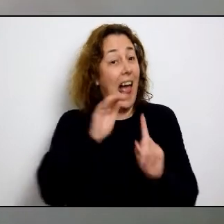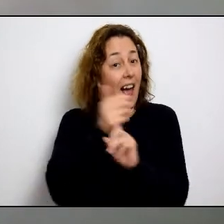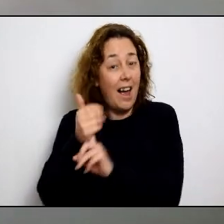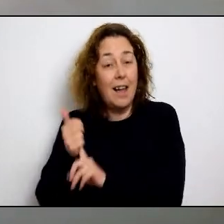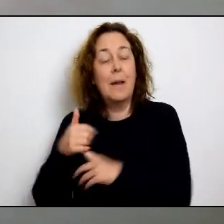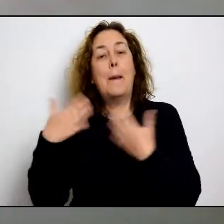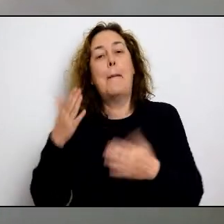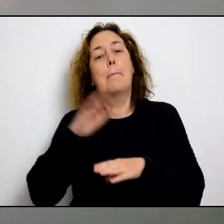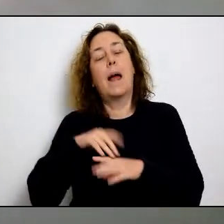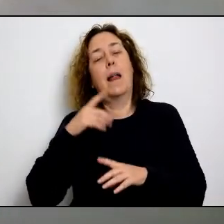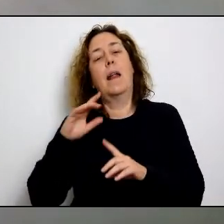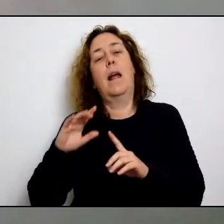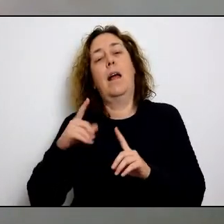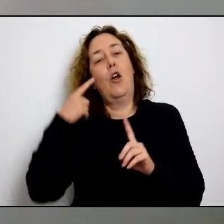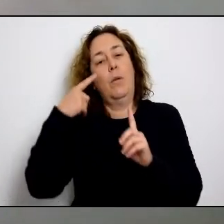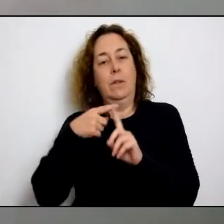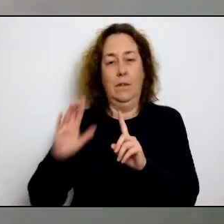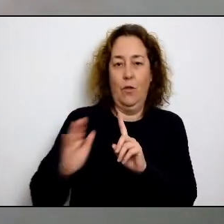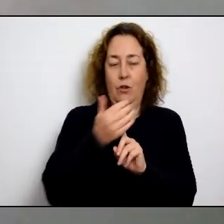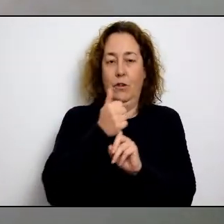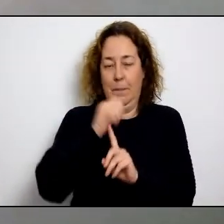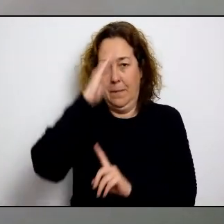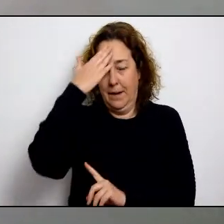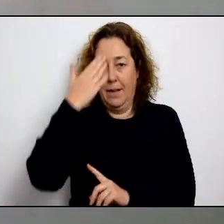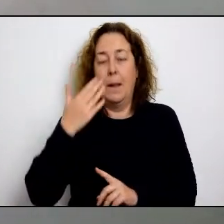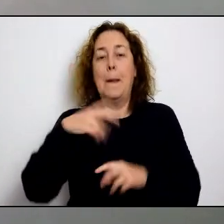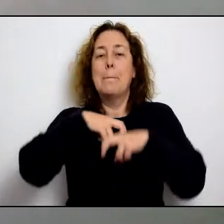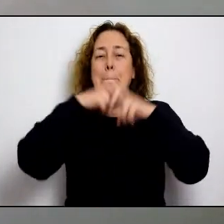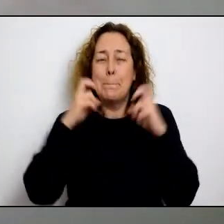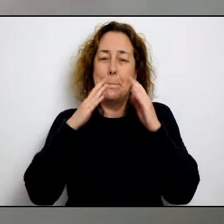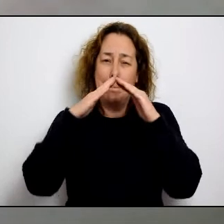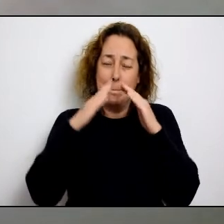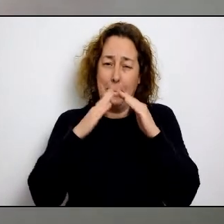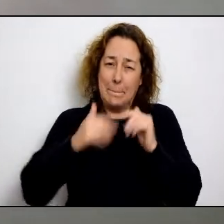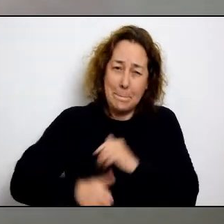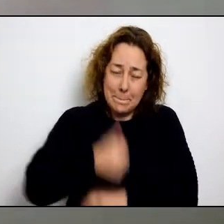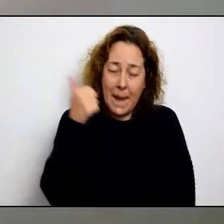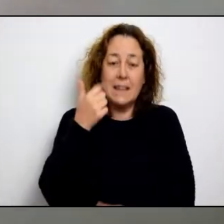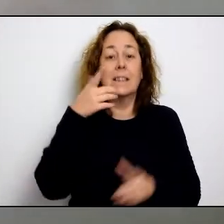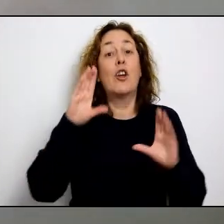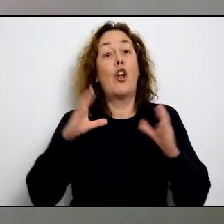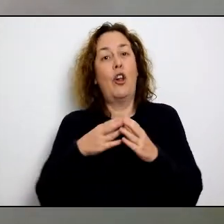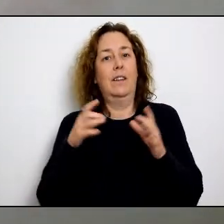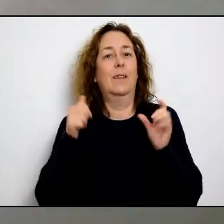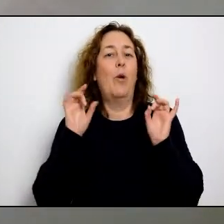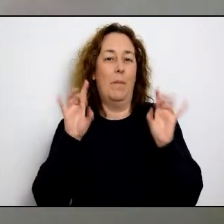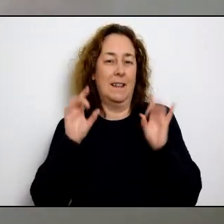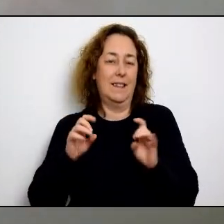ajuntaments, anar donant resposta a les necessitats que aquestes persones tinguin, ara que els teniu identificades, per tal d'aconseguir l'objectiu